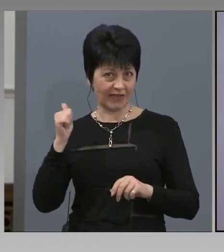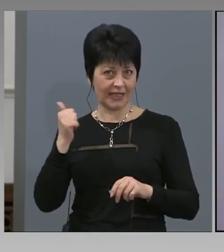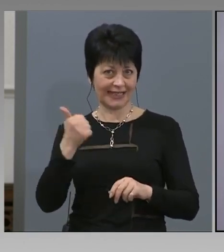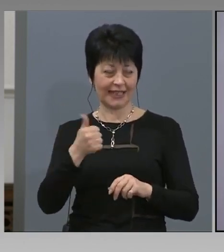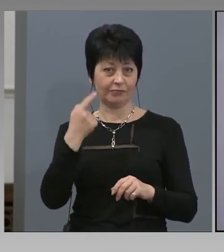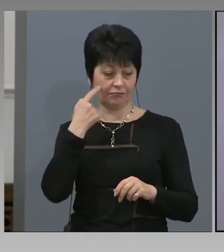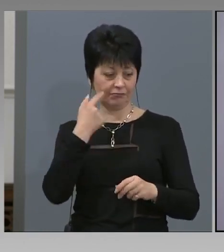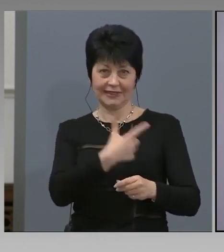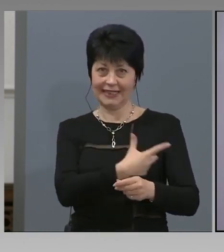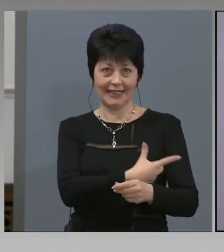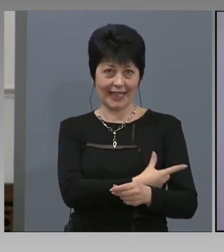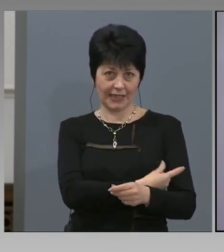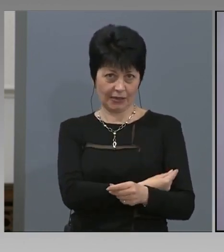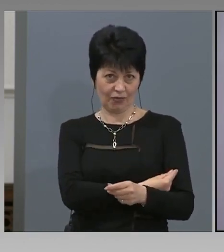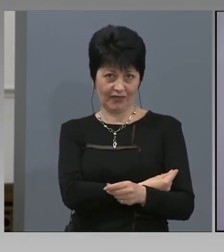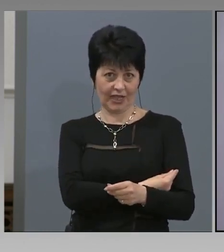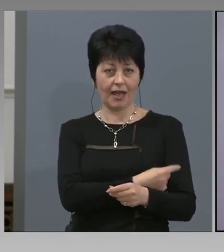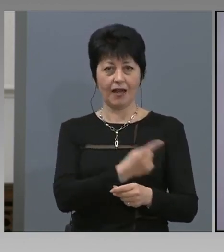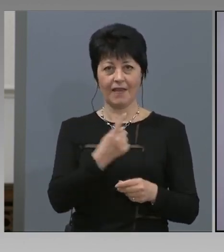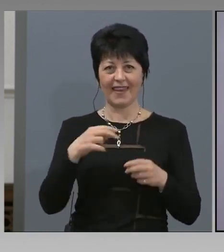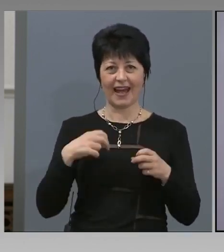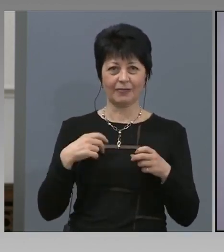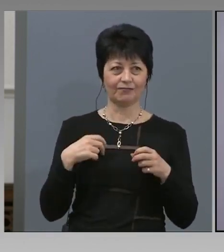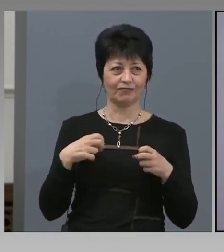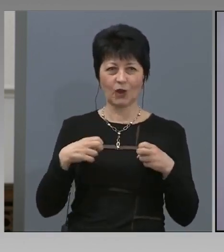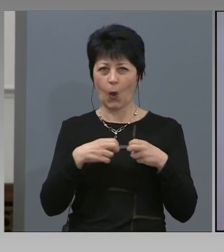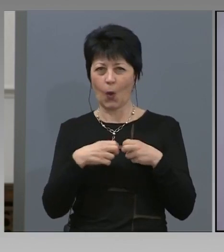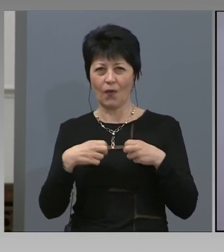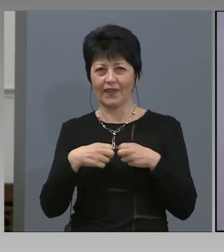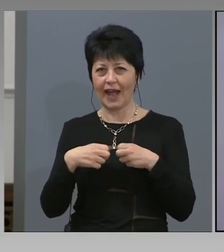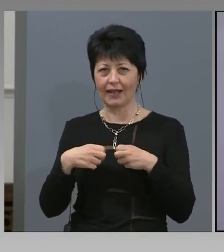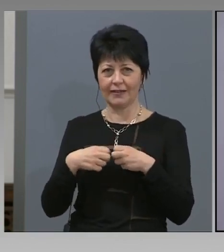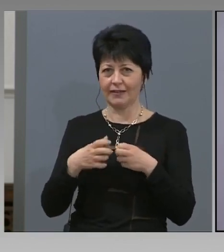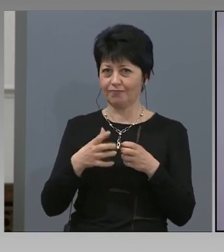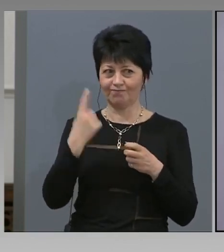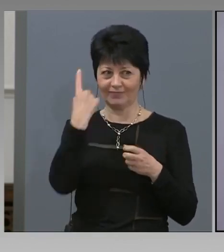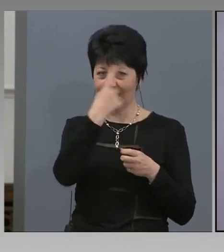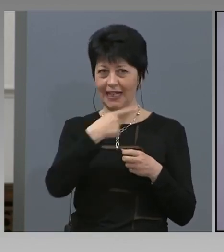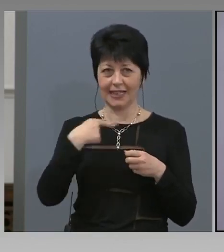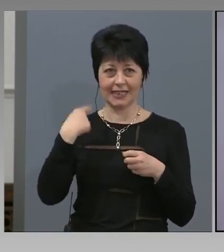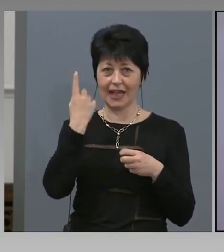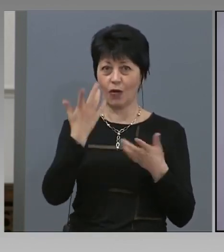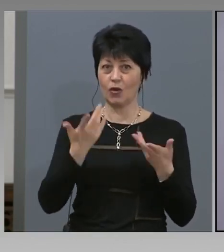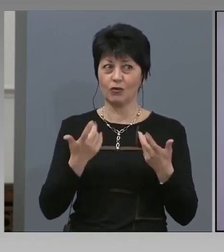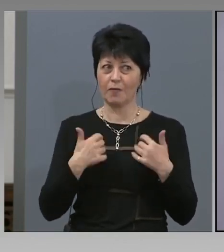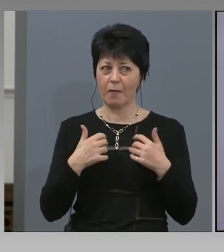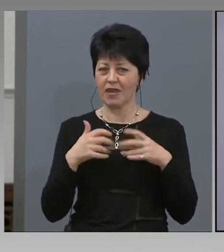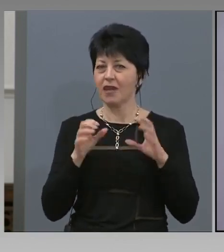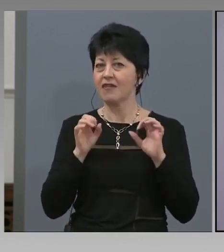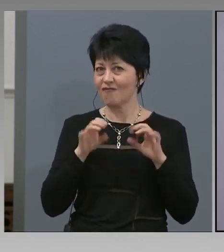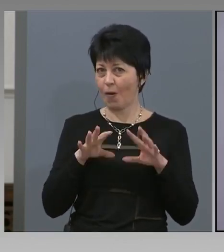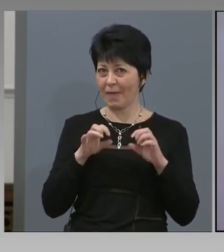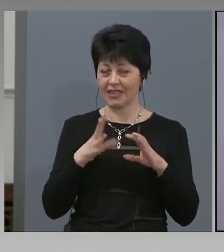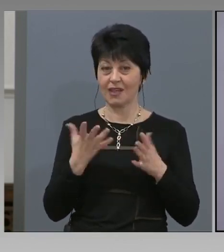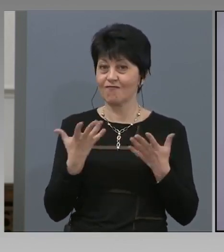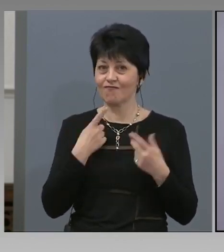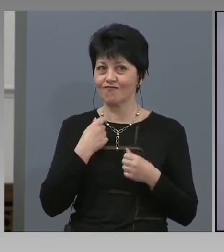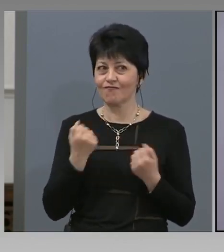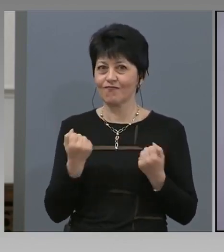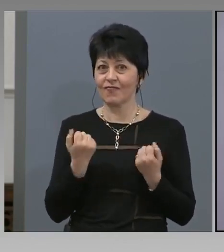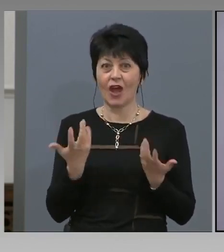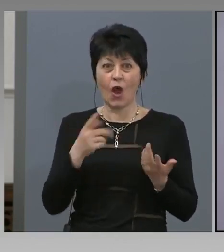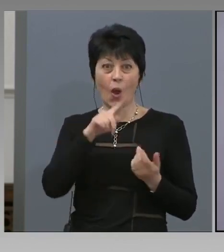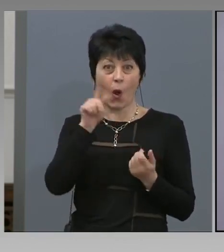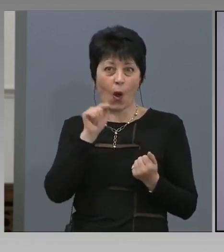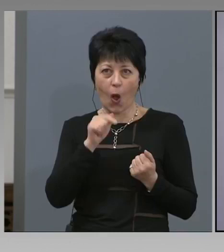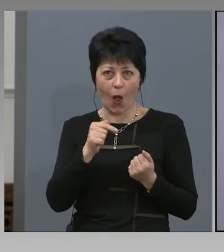лица, каквито сигнали получаваме в последните няколко дни? Колко са регистрираните болни